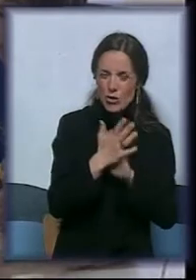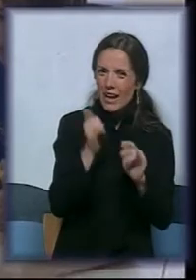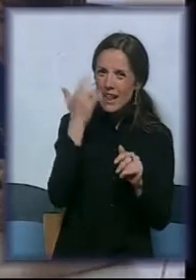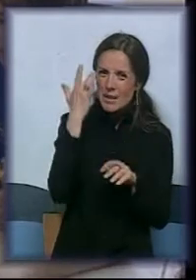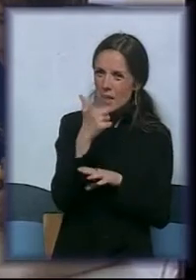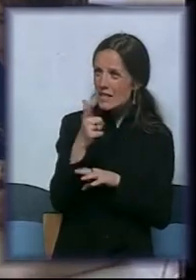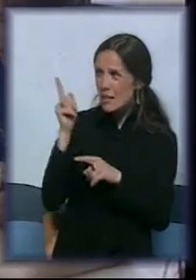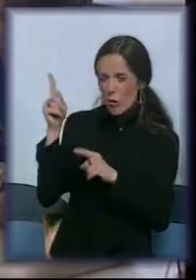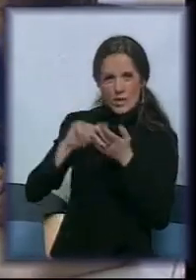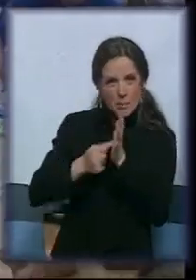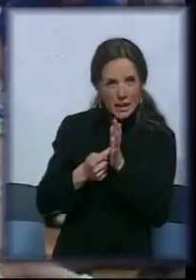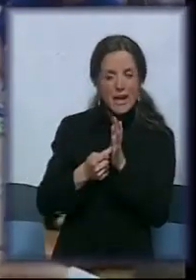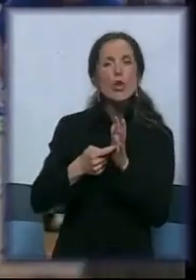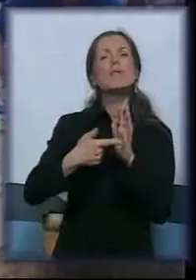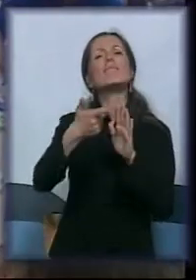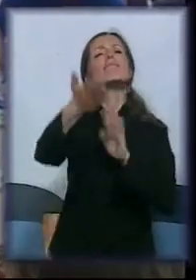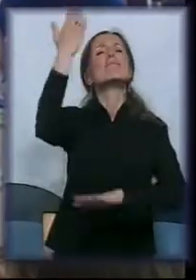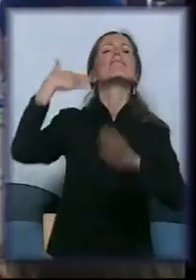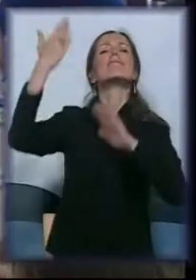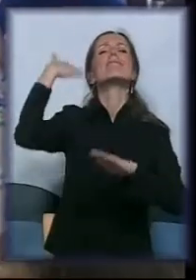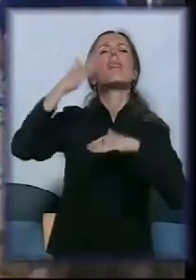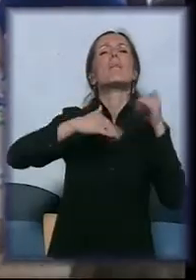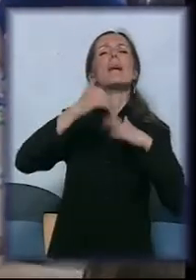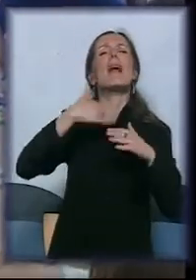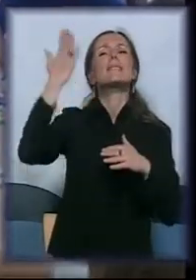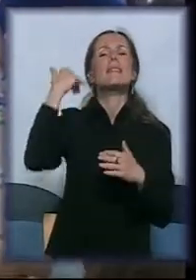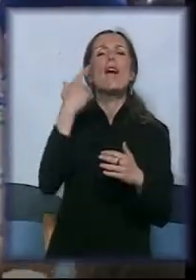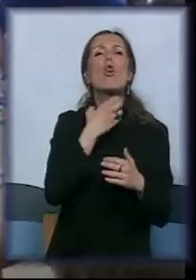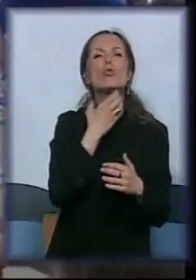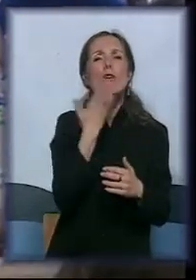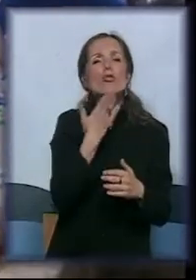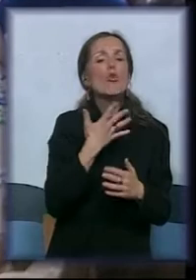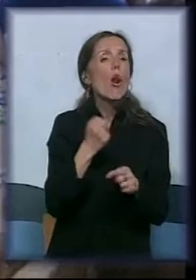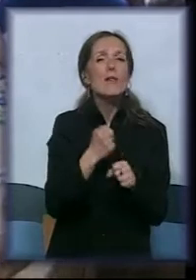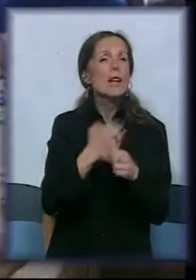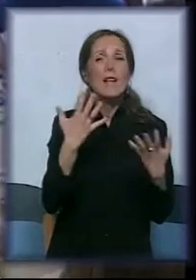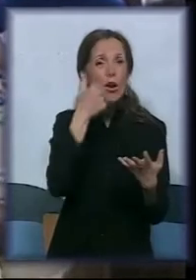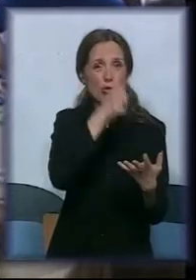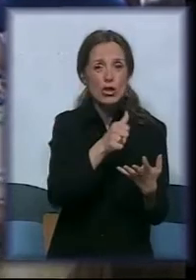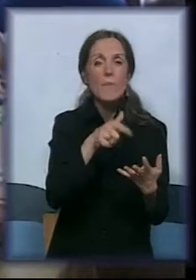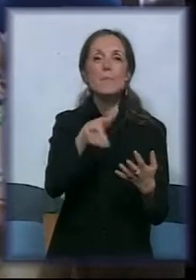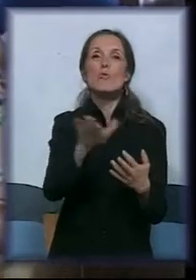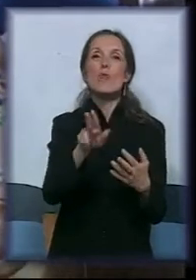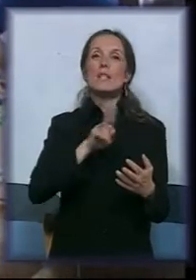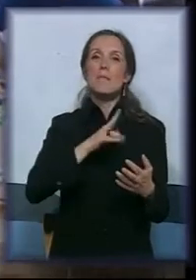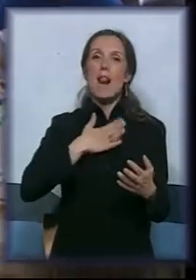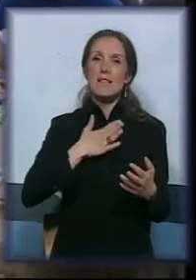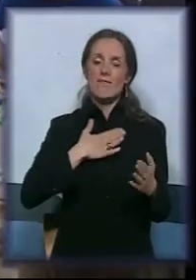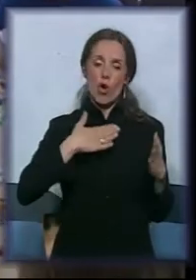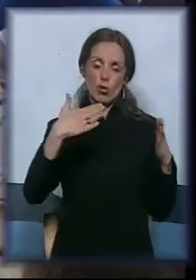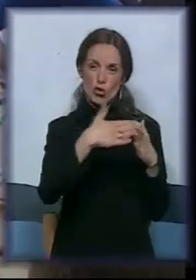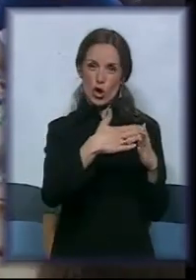nekada u ostalim stanim, onim prastarim školama radilo, to je da su deca imali neki svoj ćošak kada su